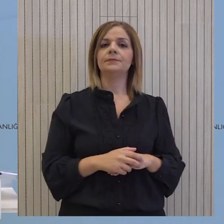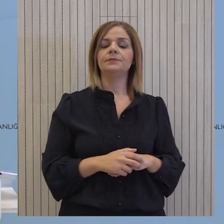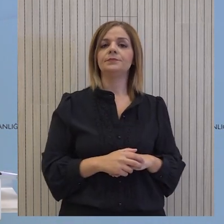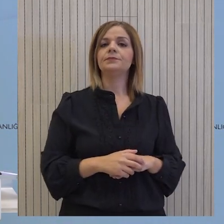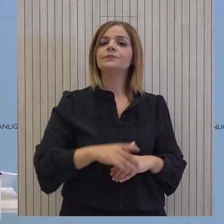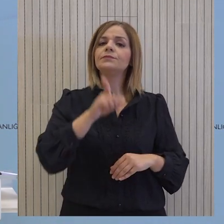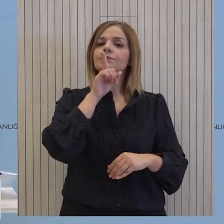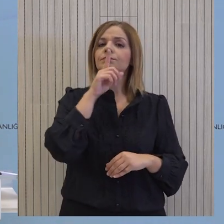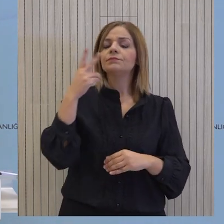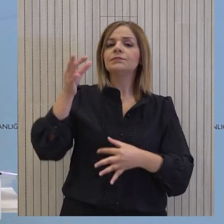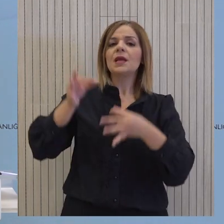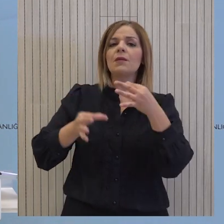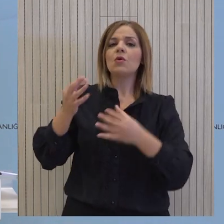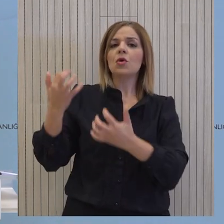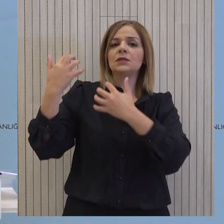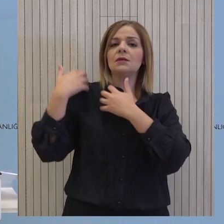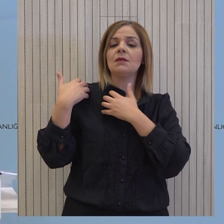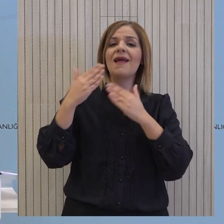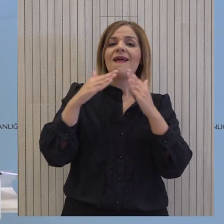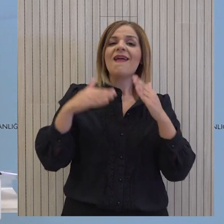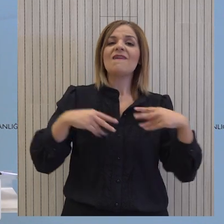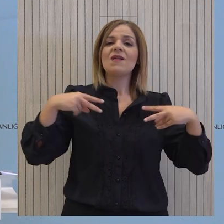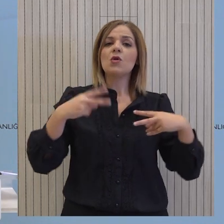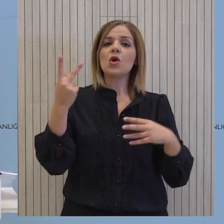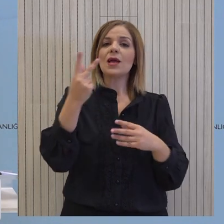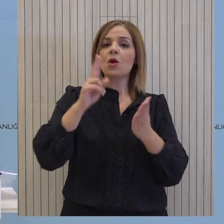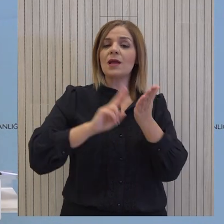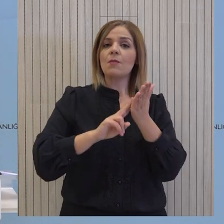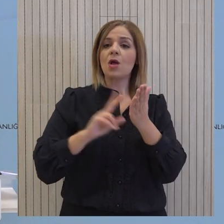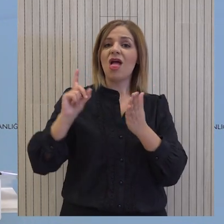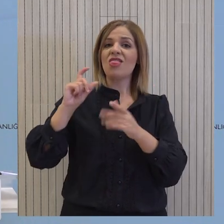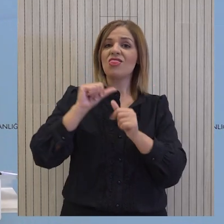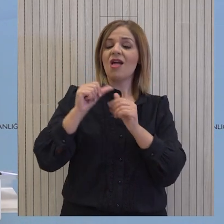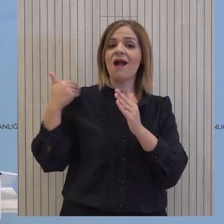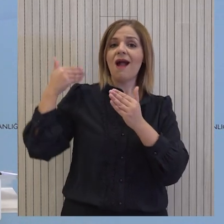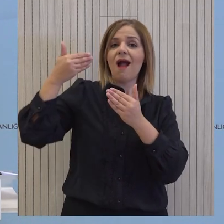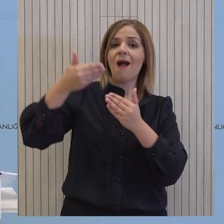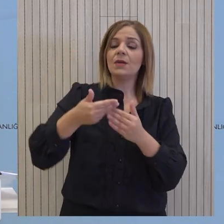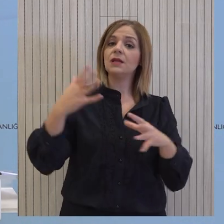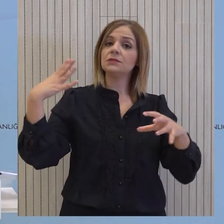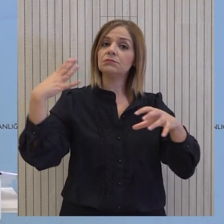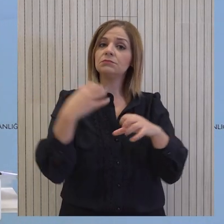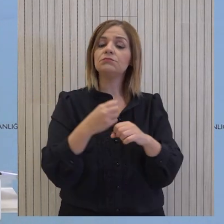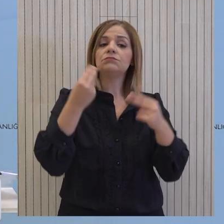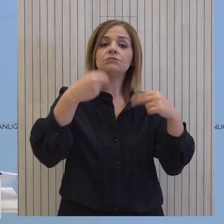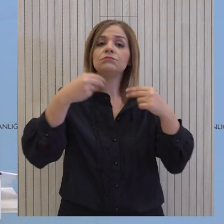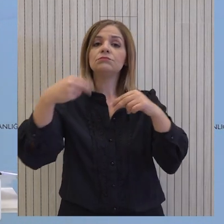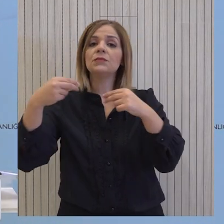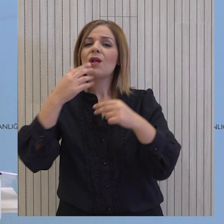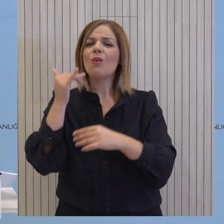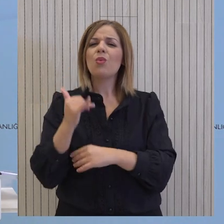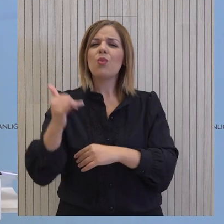όπως και η Αρμόδια Υφυπουργός ανέφερε, το Υφυπουργείο Κοινωνικής Πρόνοιας κατάφερε τους δέκα αυτούς μήνες την αποτελεσματική αντιμετώπιση των